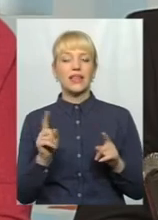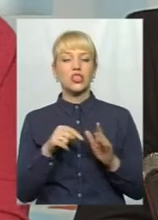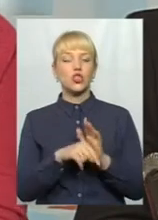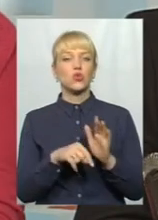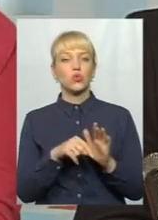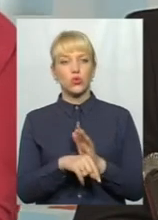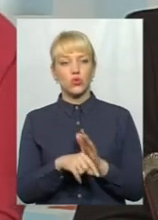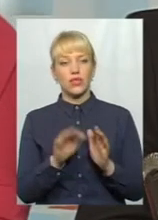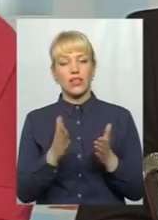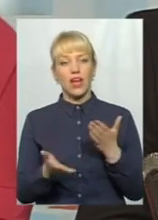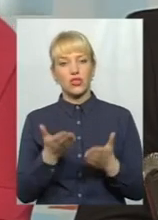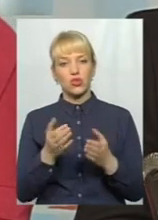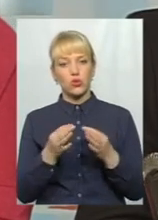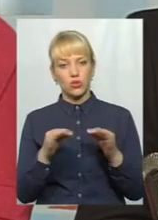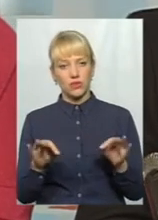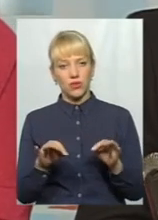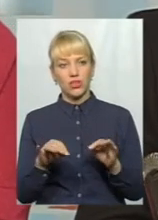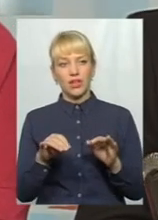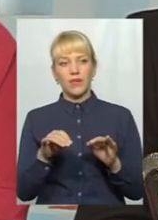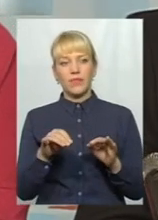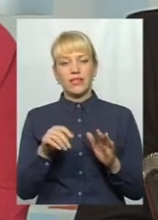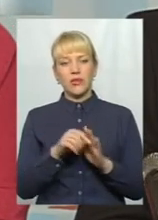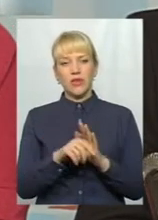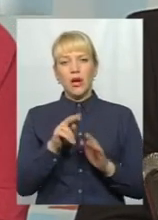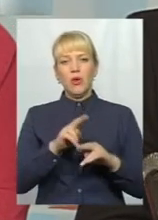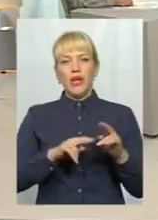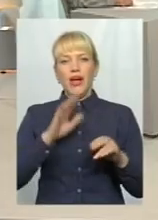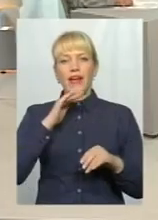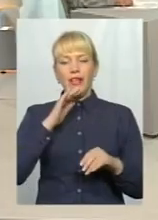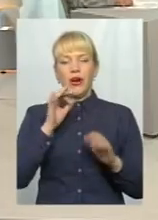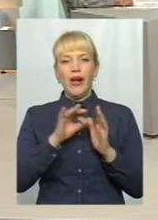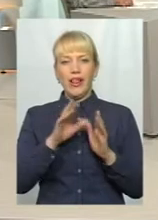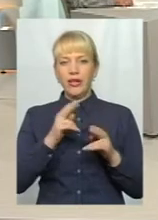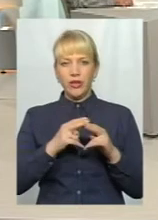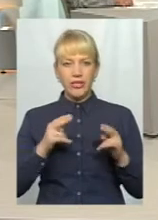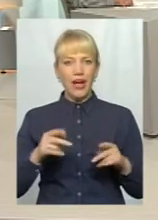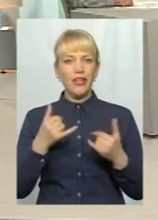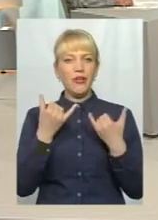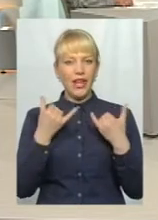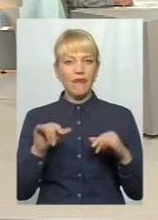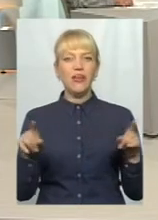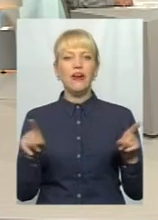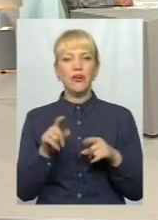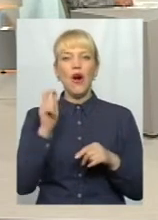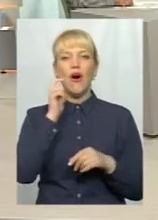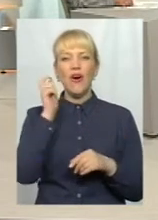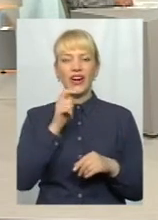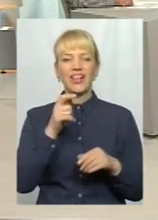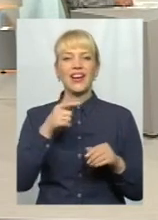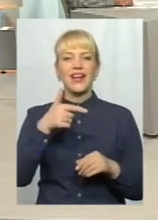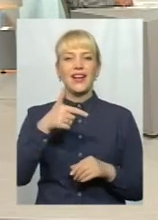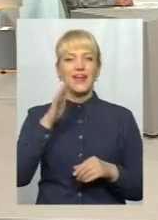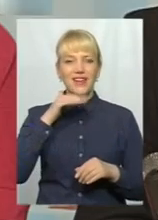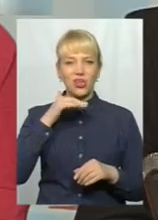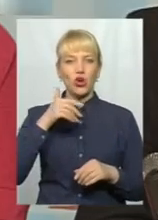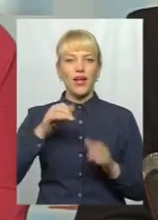якщо дозволити, стосується будівництва гідроелектростанцій, то дуже дивно, що «Укргідроенерго»